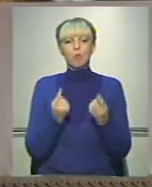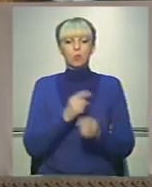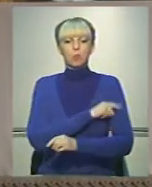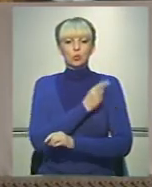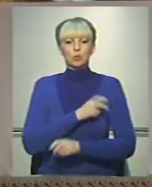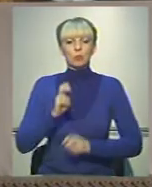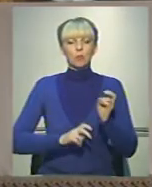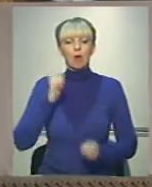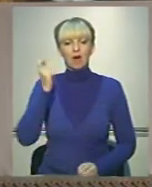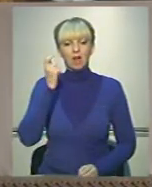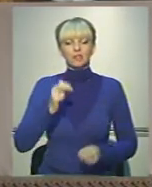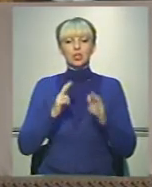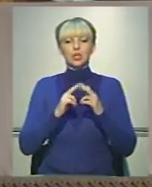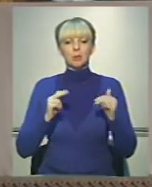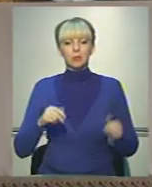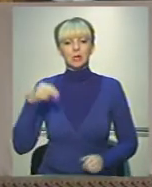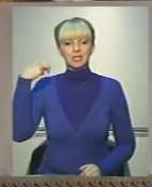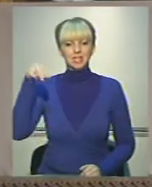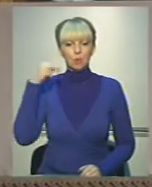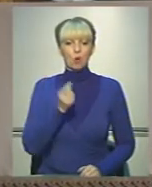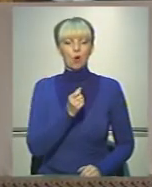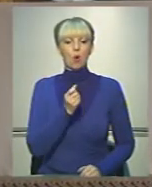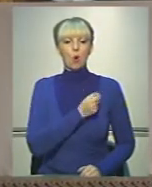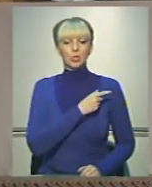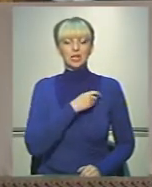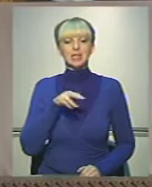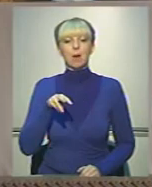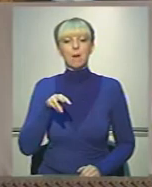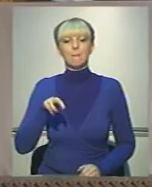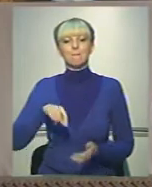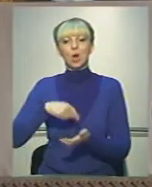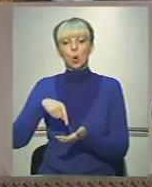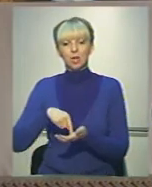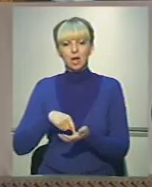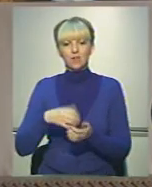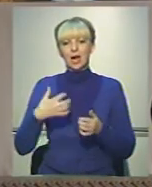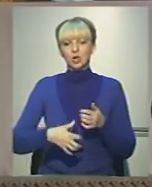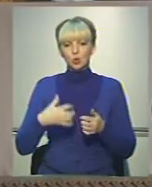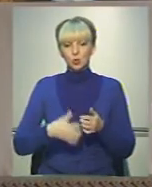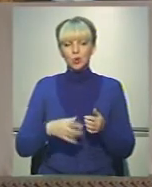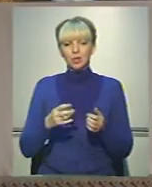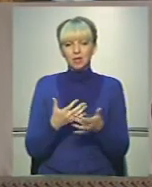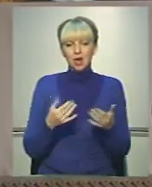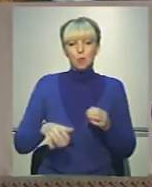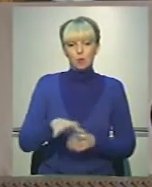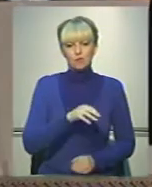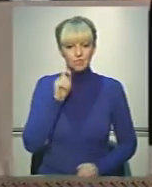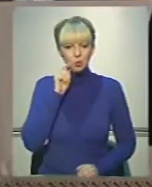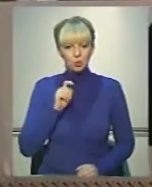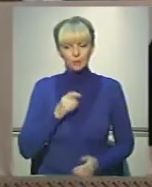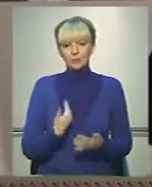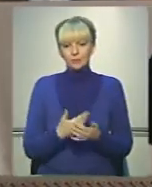промисловість Харківщини, Дніпропетровщини, Запоріжжя, Одеси, Миколаєва, Херсону і далі по всій Україні.